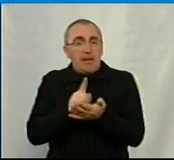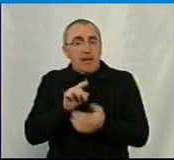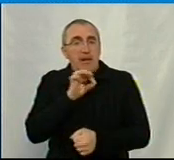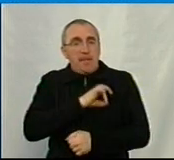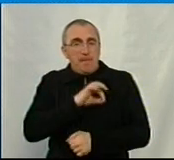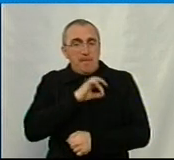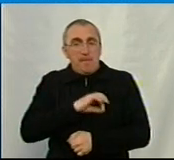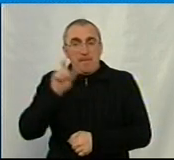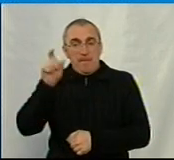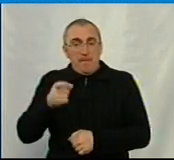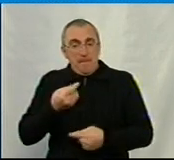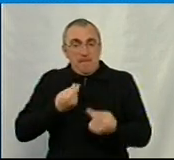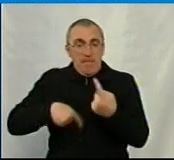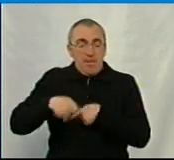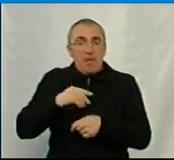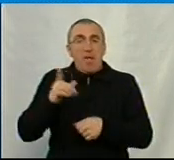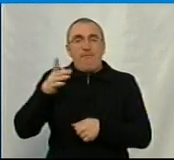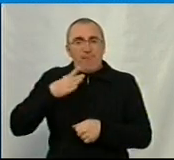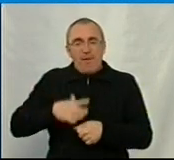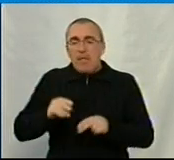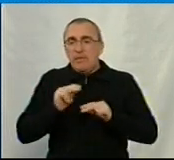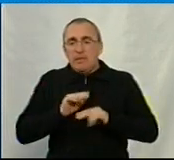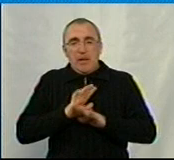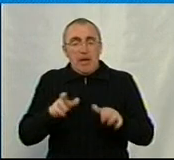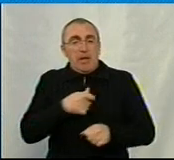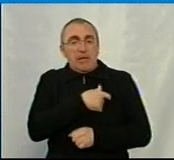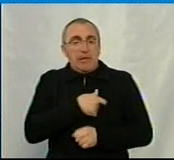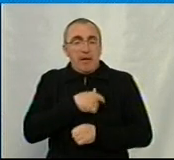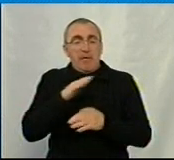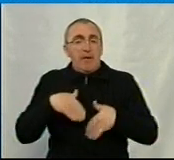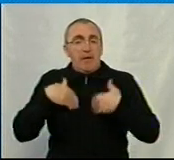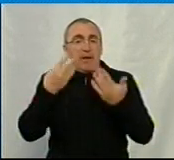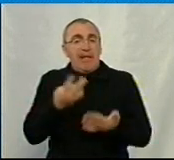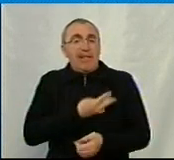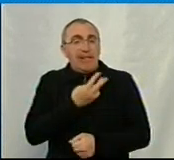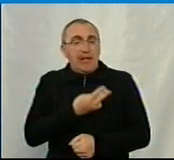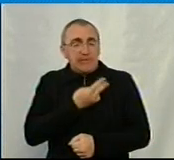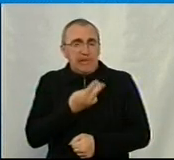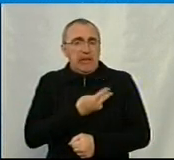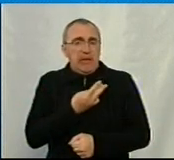підприємцям, які зараз вимушено не працюють. Тобто, я так розумію, що депутат вийде з такою ініціативою,